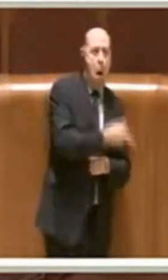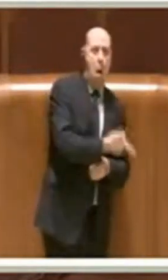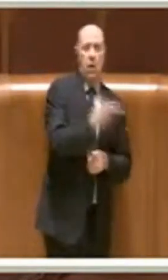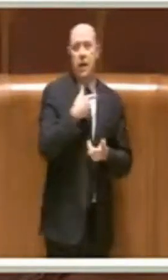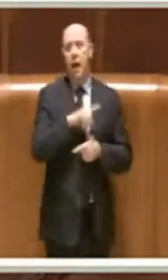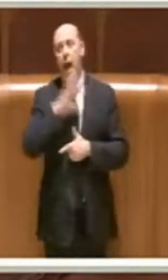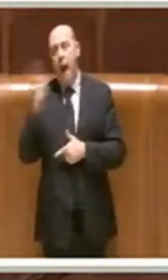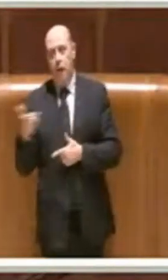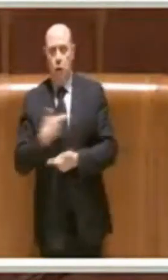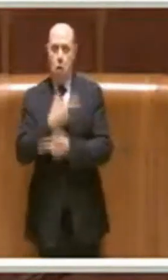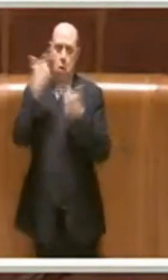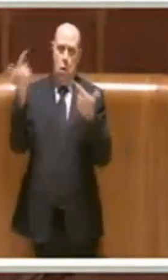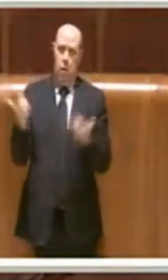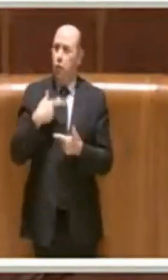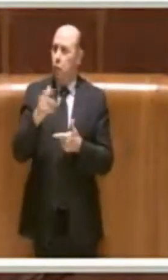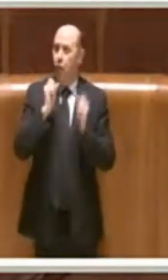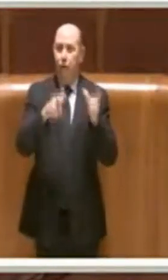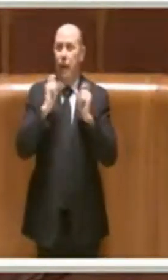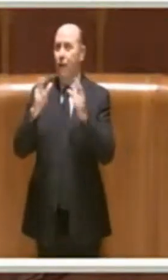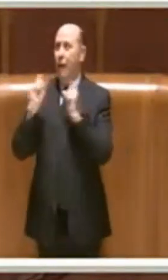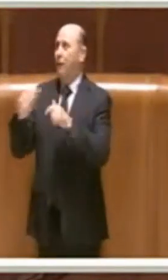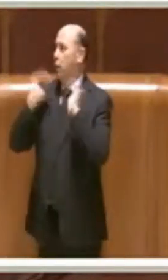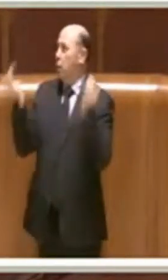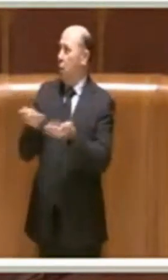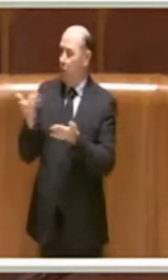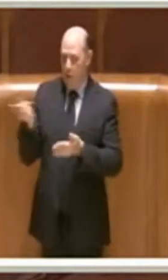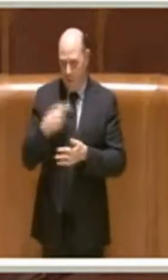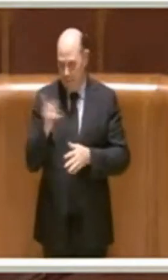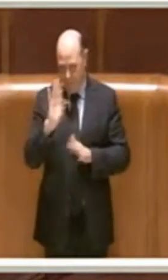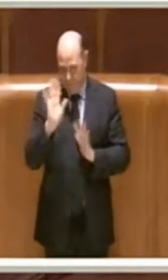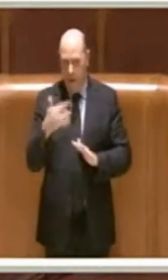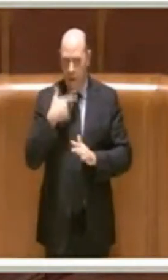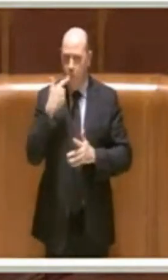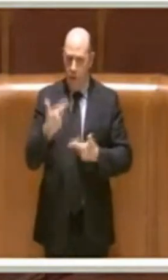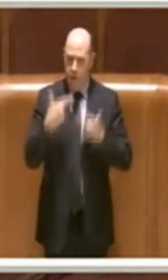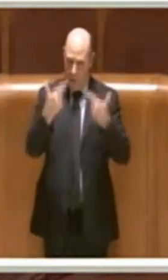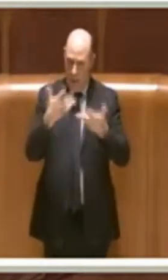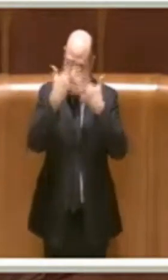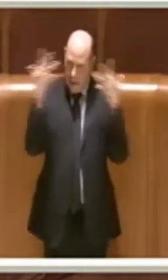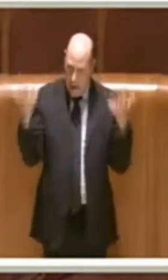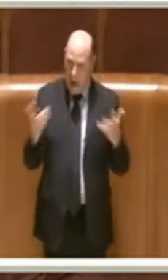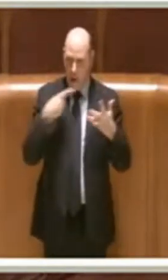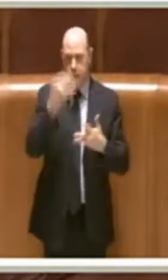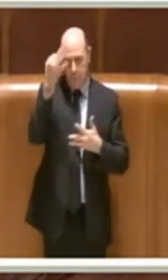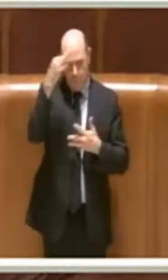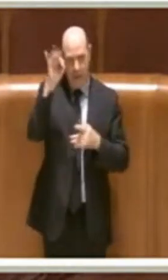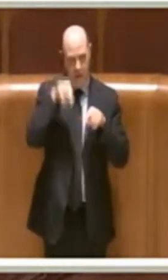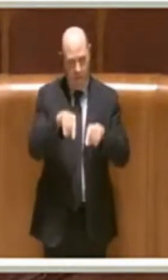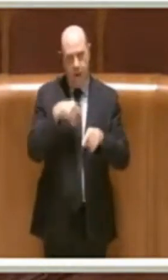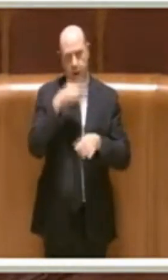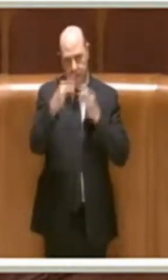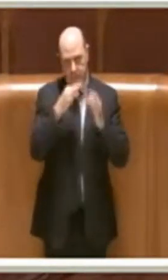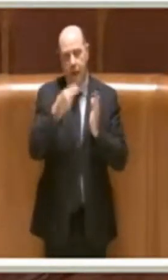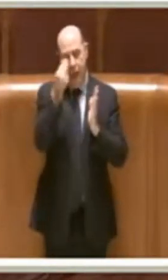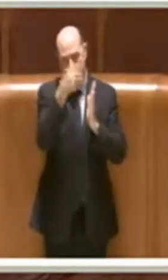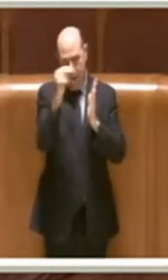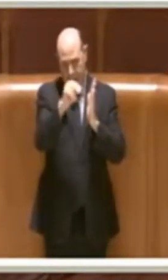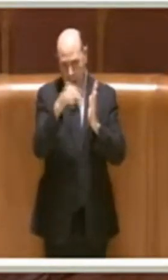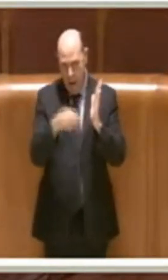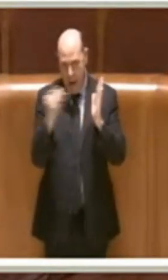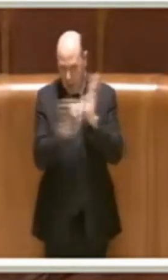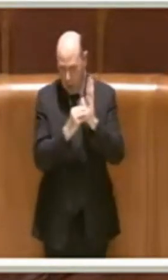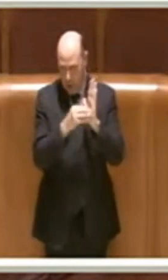altri che forse stiamo vendendo tutto. Comunque, per voler essere più chiari e specificari, abbiamo fatto questo emendamento